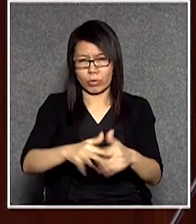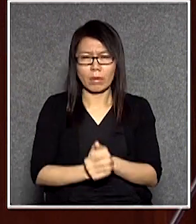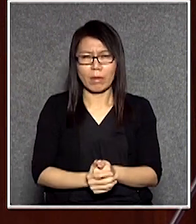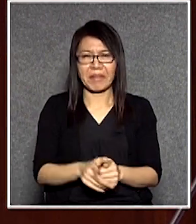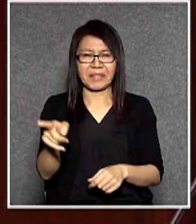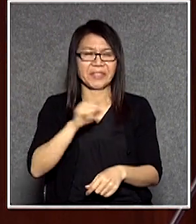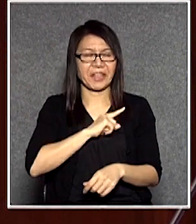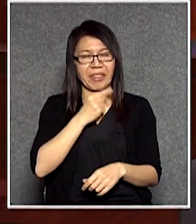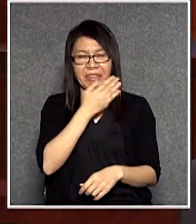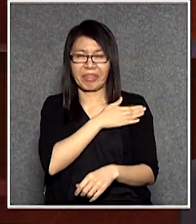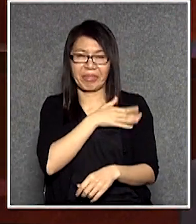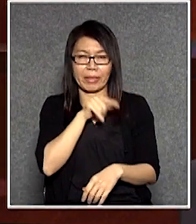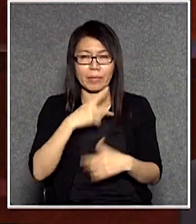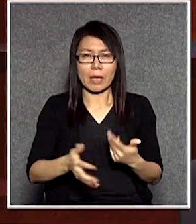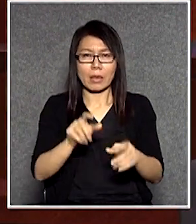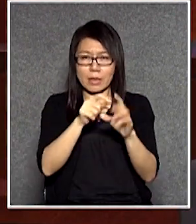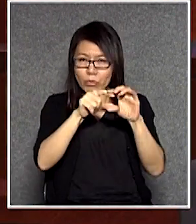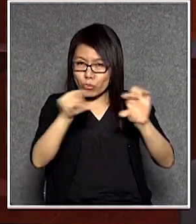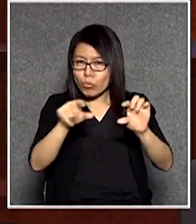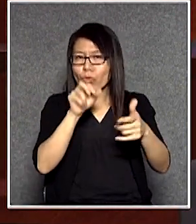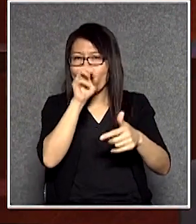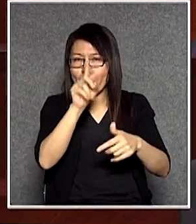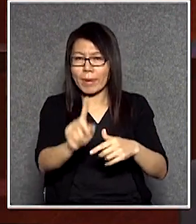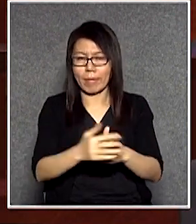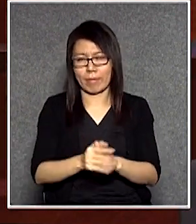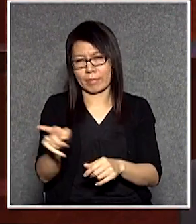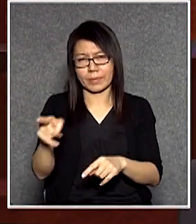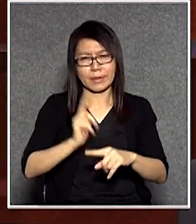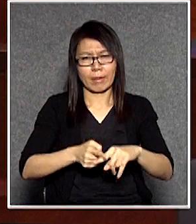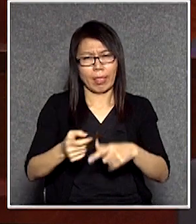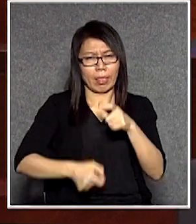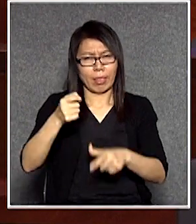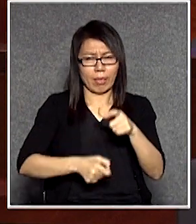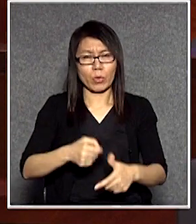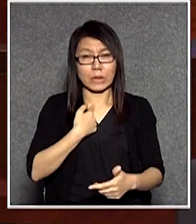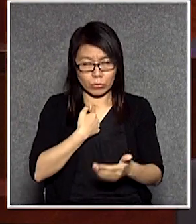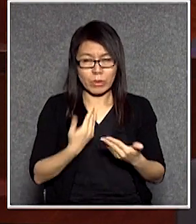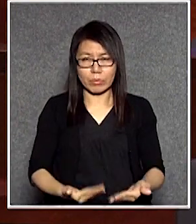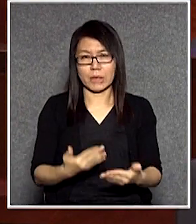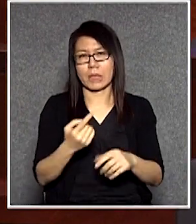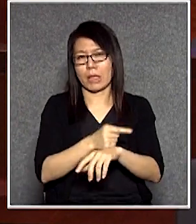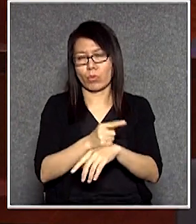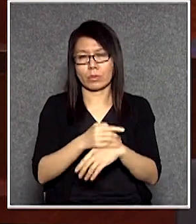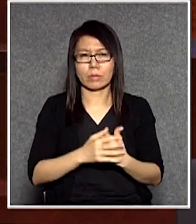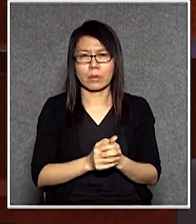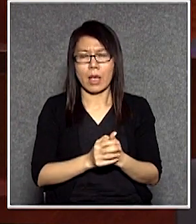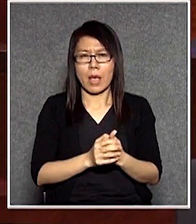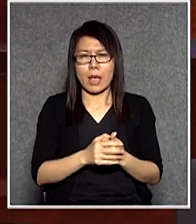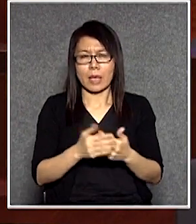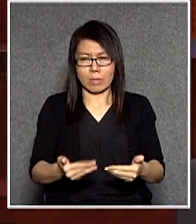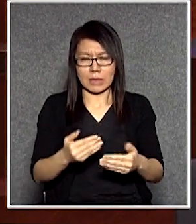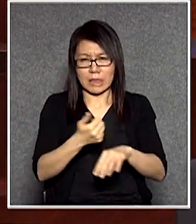有一段他講甚麼呢?我覺得這個是非常不公道的我一定要借這個機會去回應他